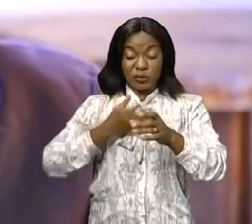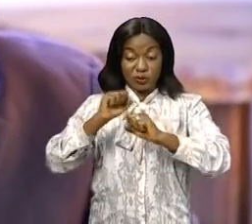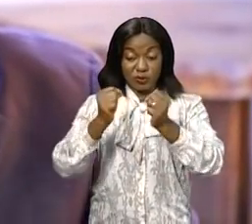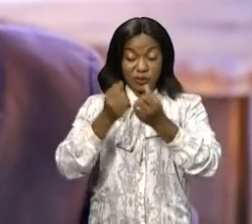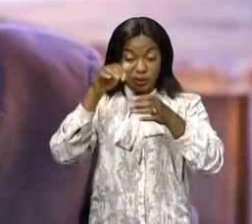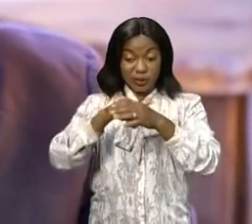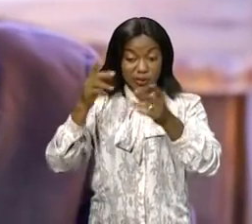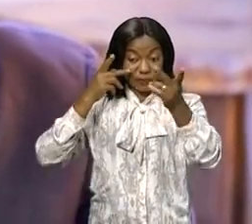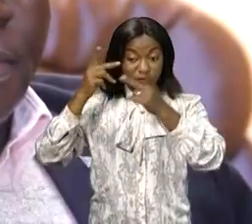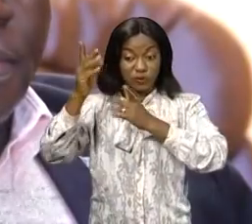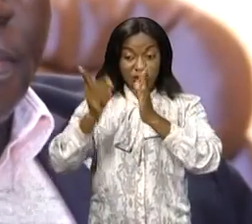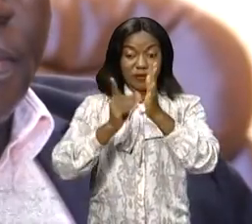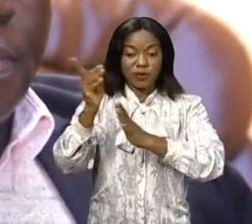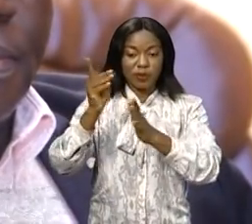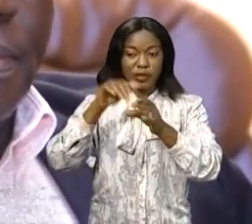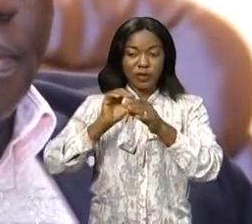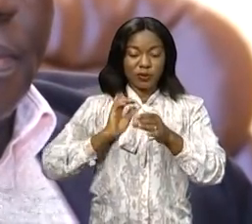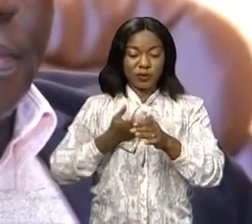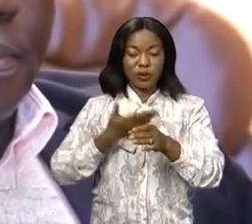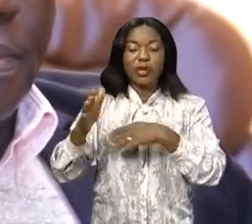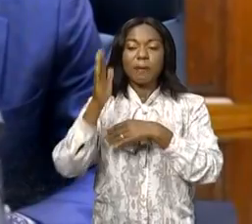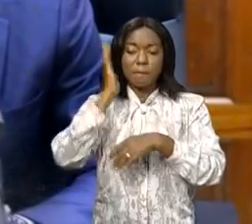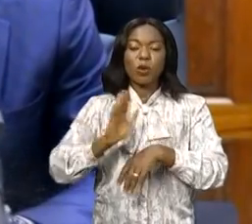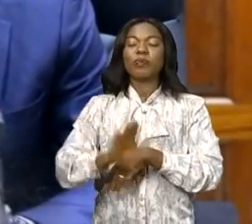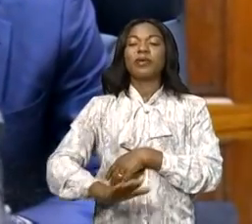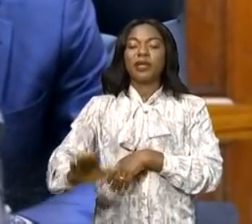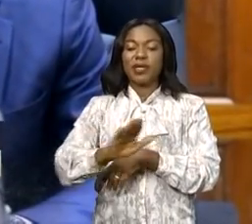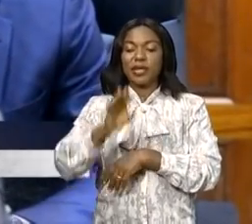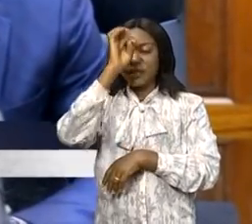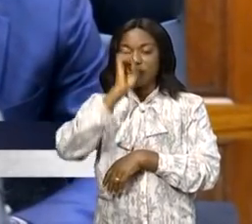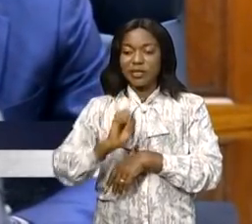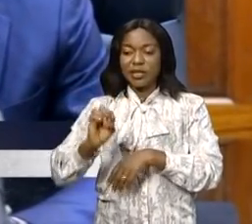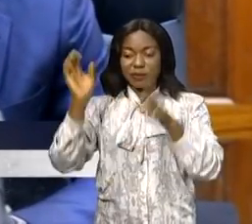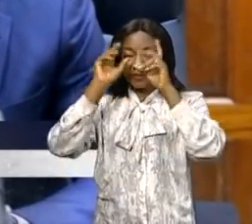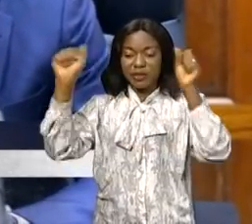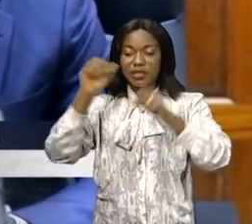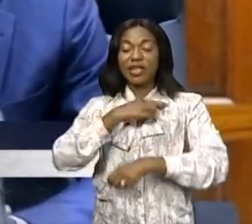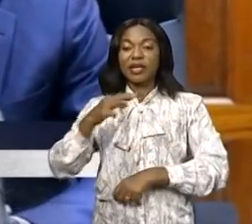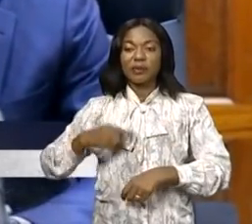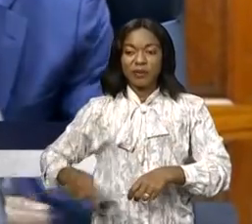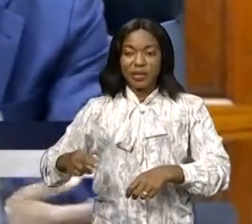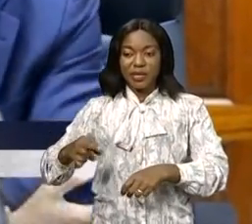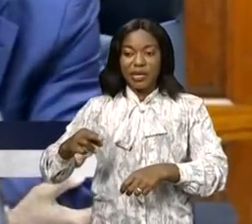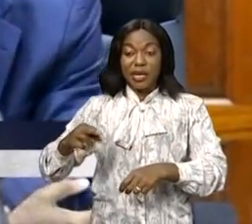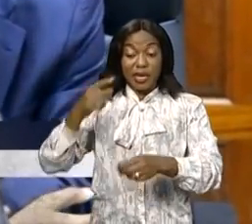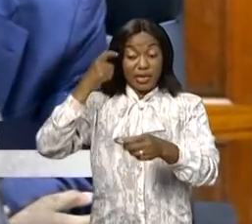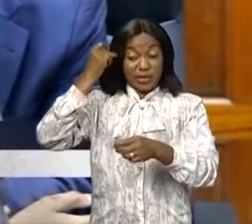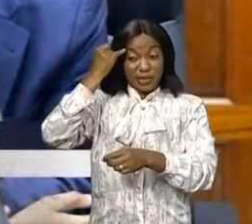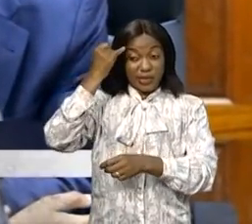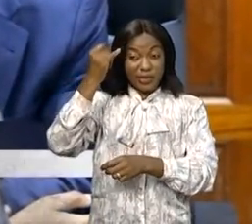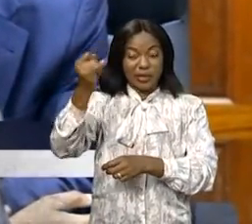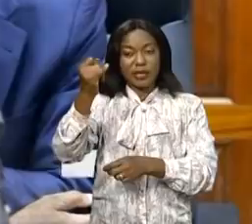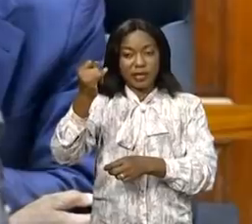vision de développement de notre cher et beau pays, son Excellence M. le Président de la République s'est fixée comme leur